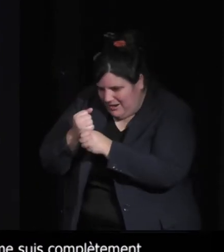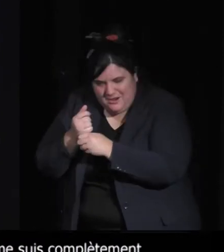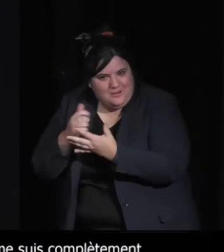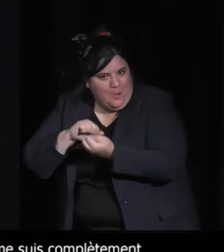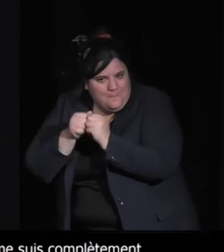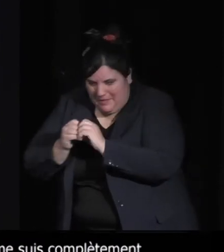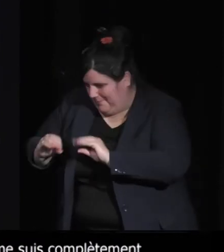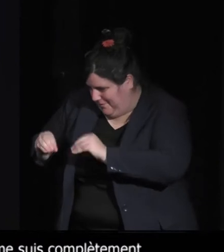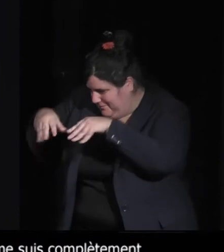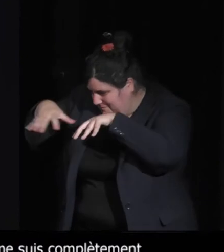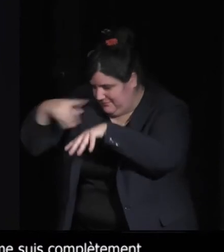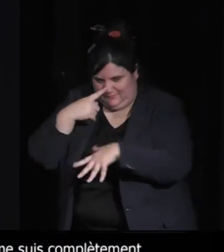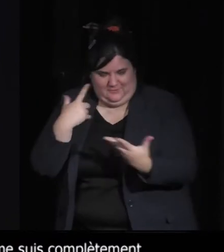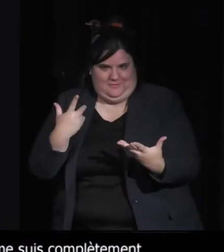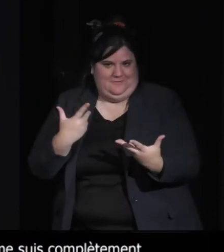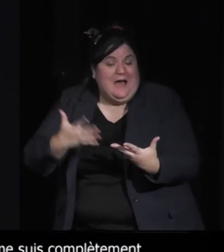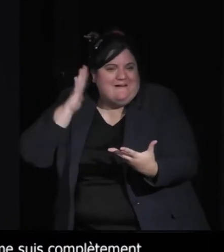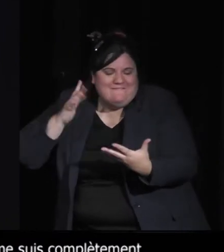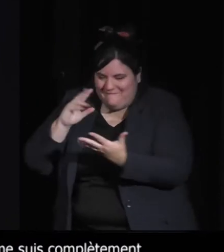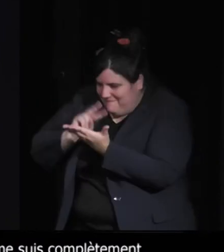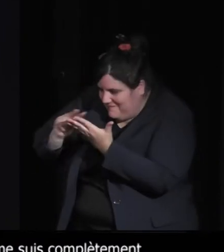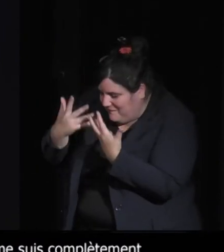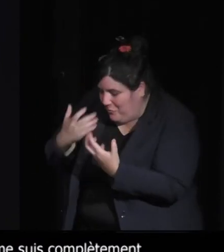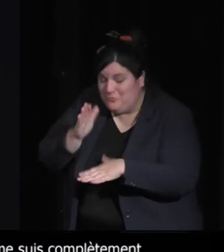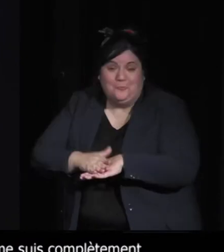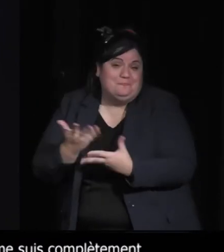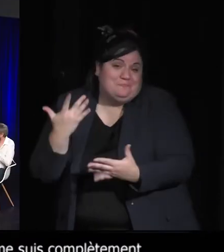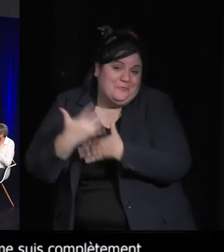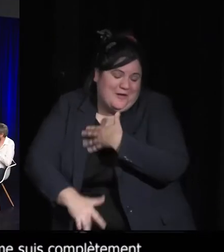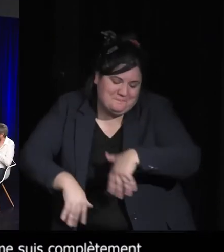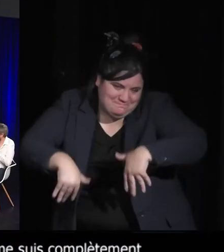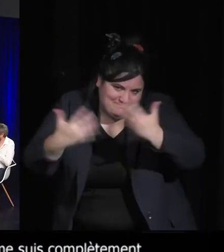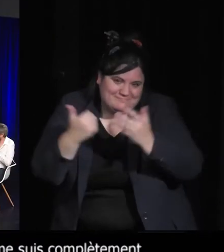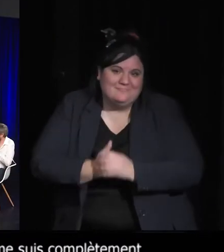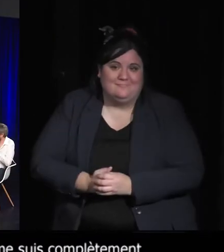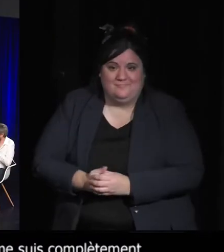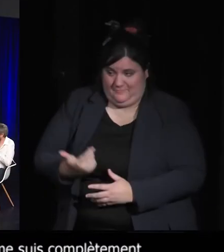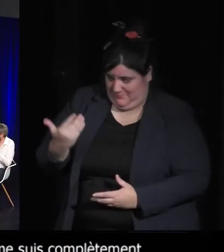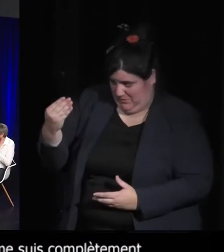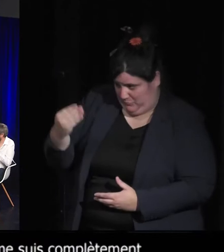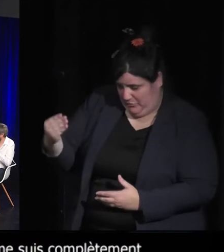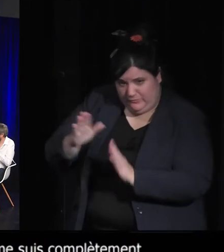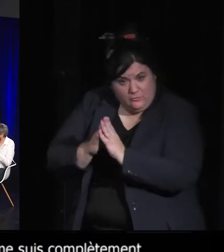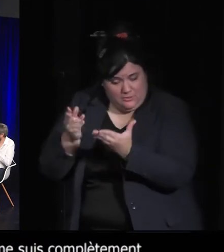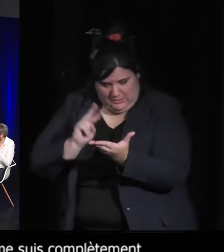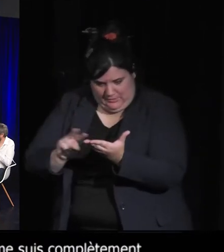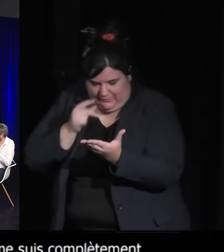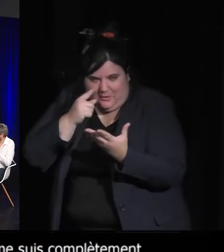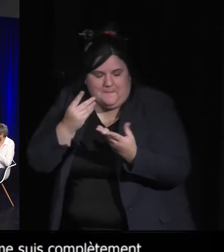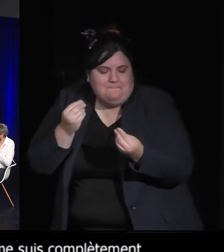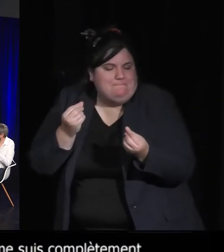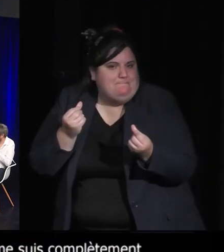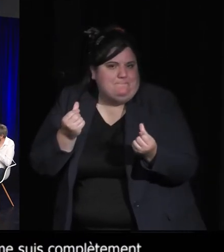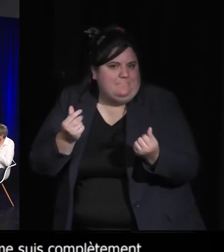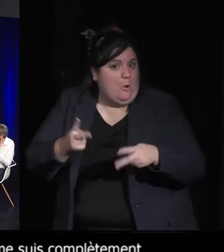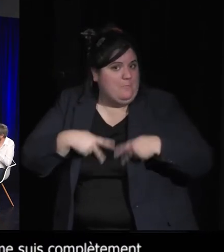Et c'est vrai que chez Baptiste Morisot, on sent le partage